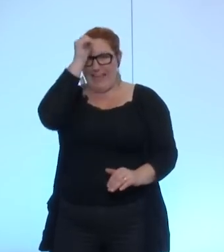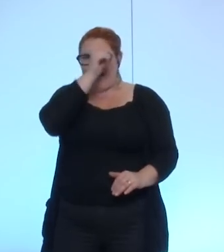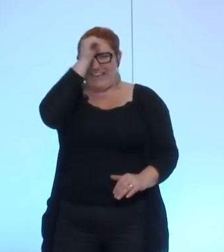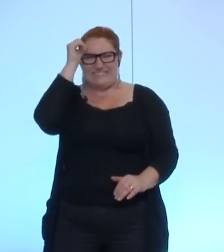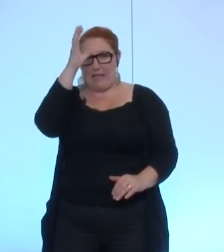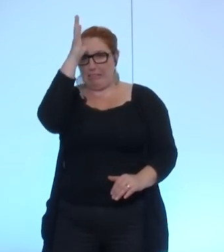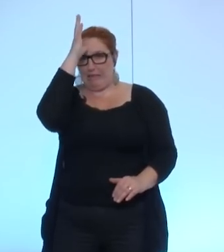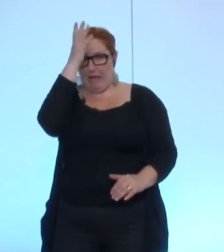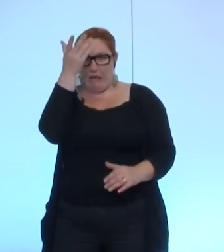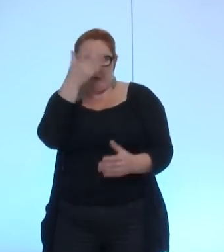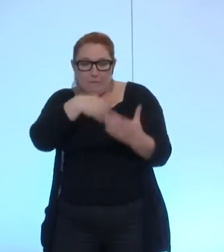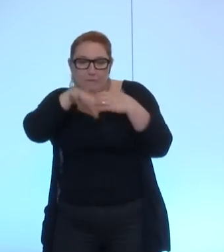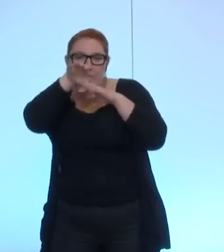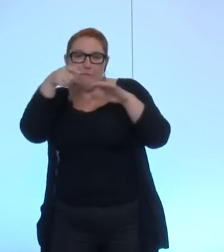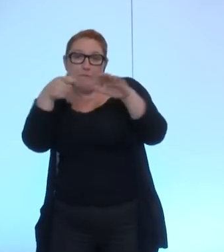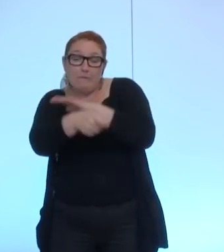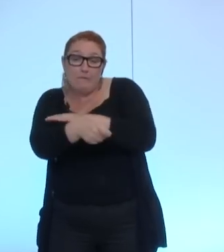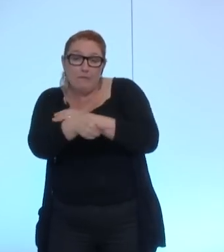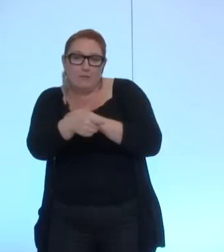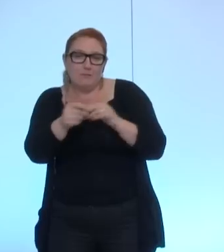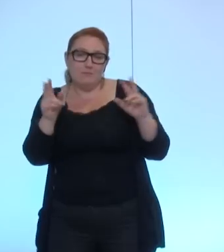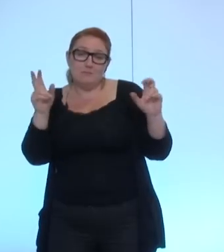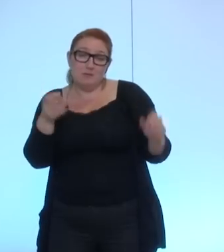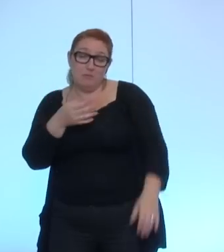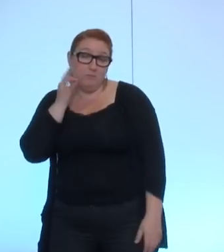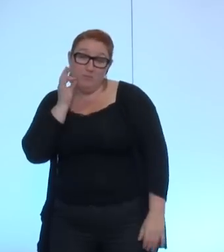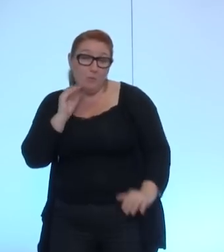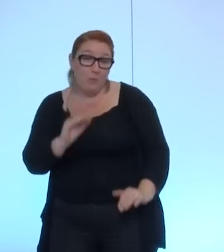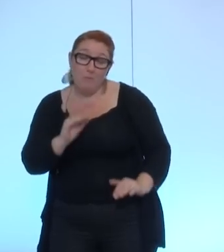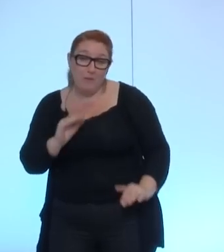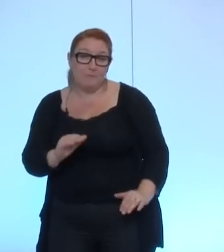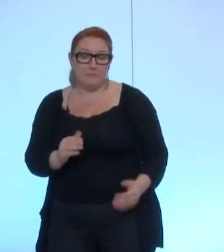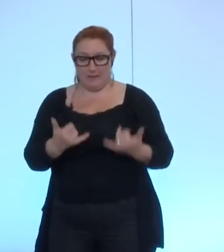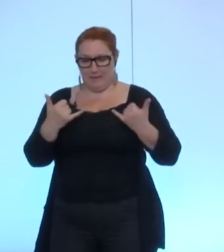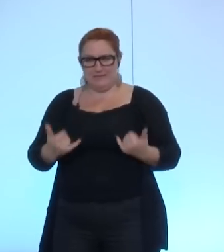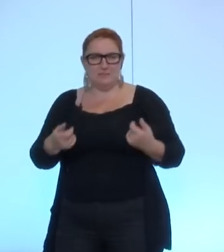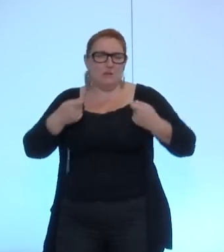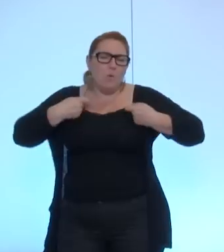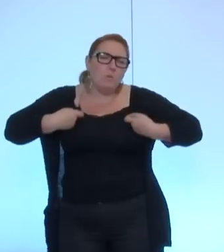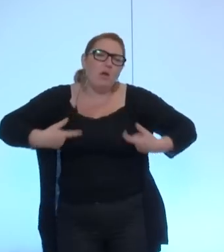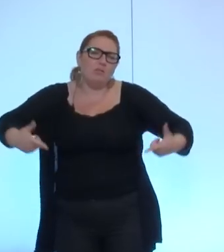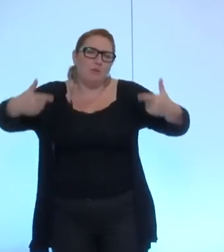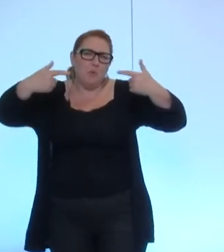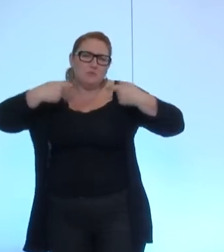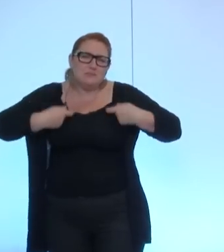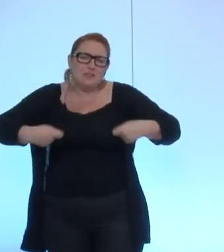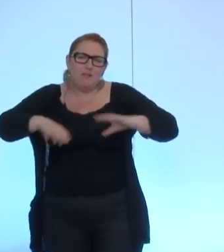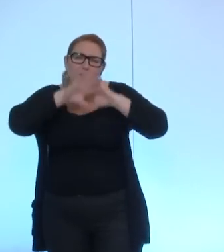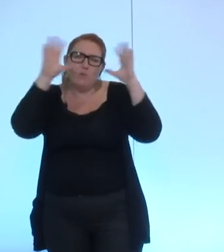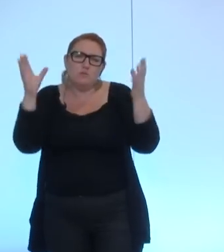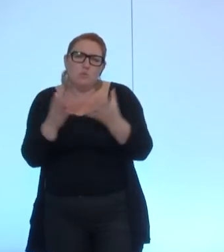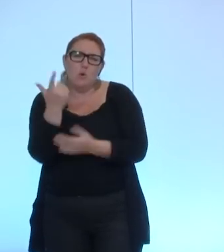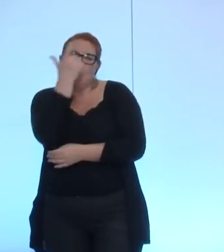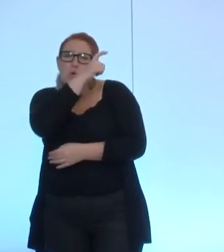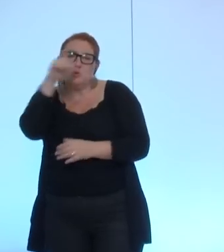ce sera toujours 2 gouttes d'eau dans la mer quand on pense que nous avons dépensé ici 200 000 euros